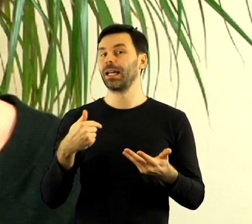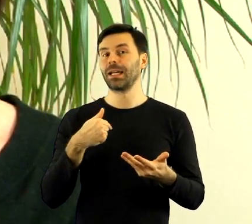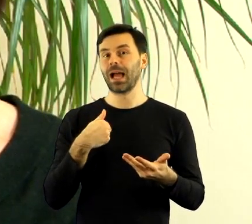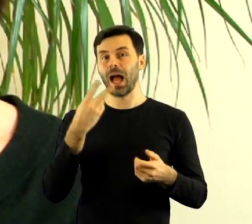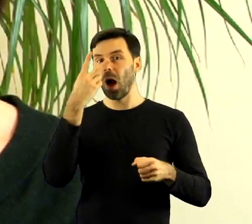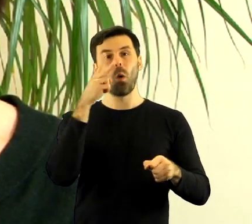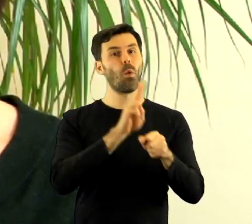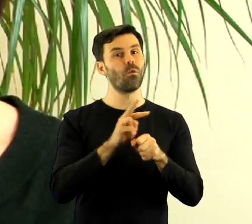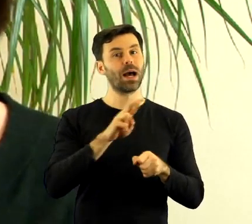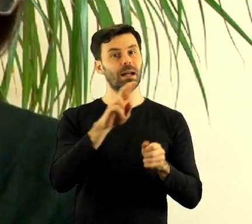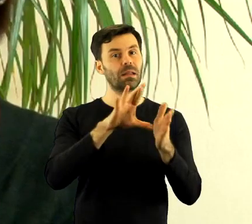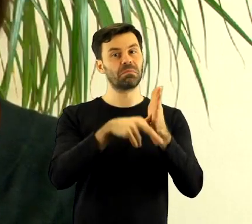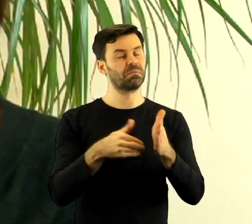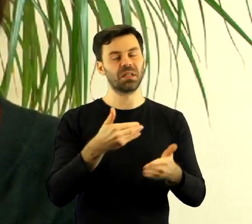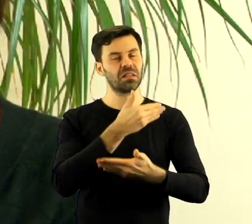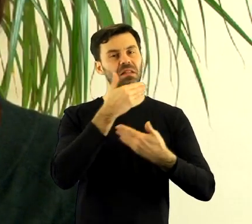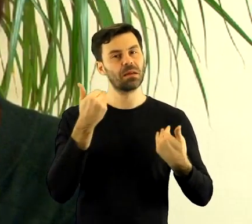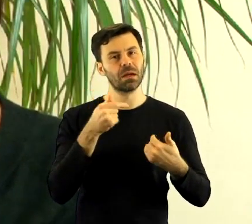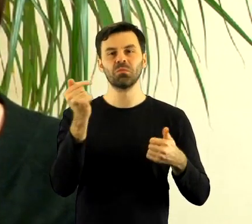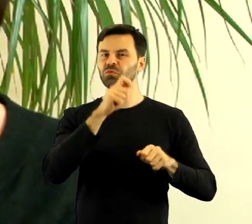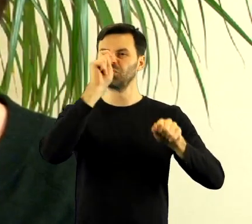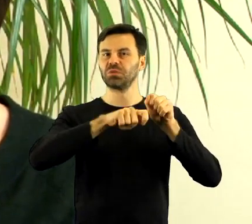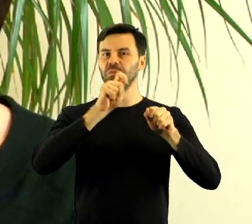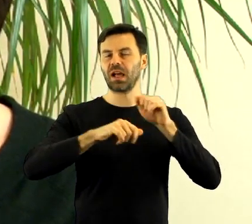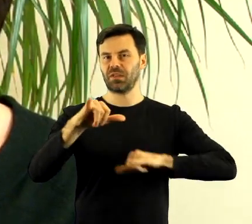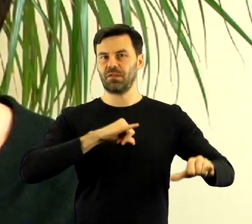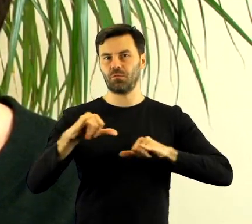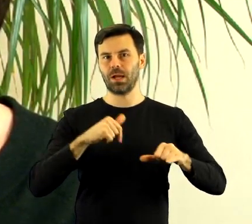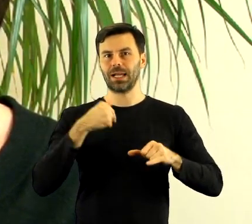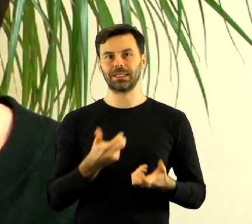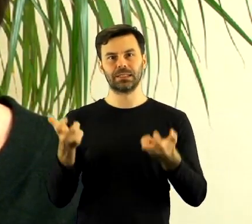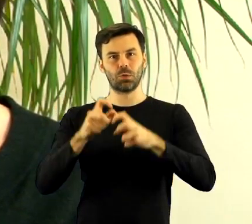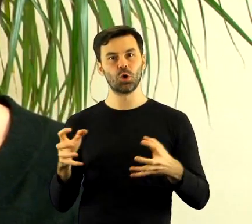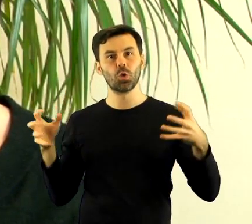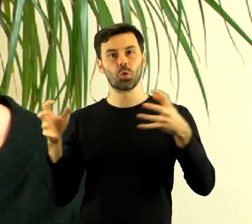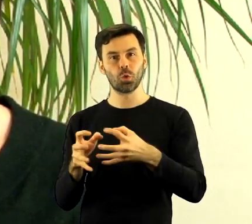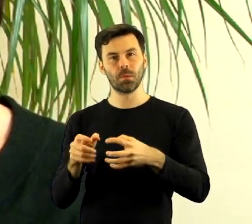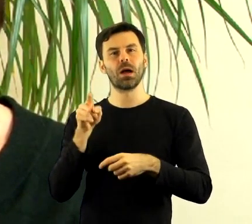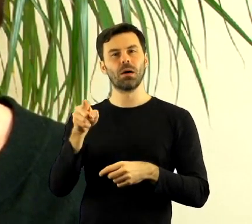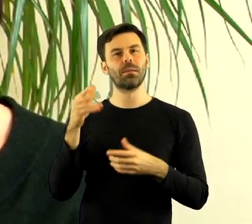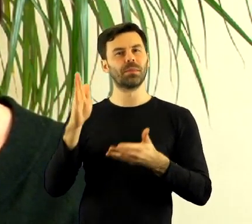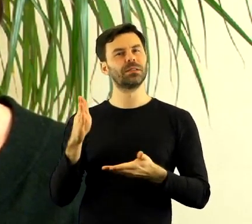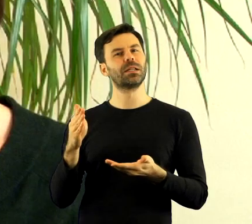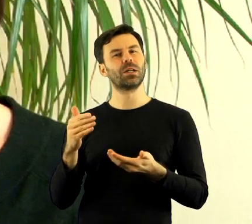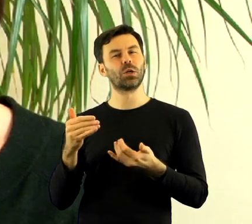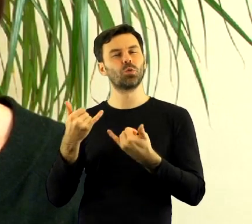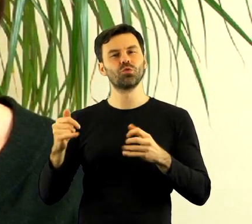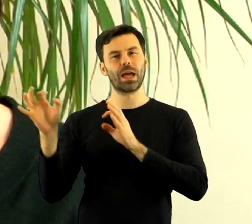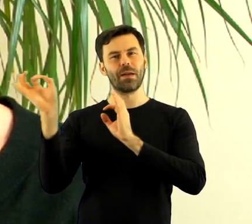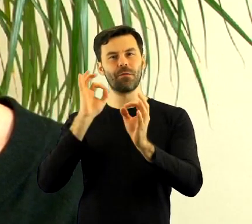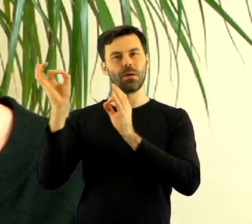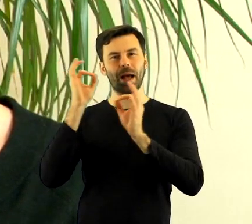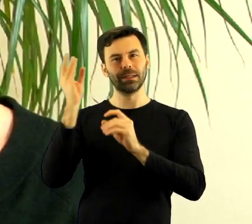miała pełnego zaufania. Trzeba patrzeć na ręce, po prostu. Chciałabym stworzyć grupę, która zajęłaby się upublicznianiem pewnych rzeczy.